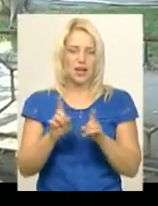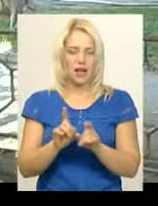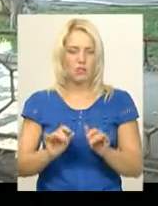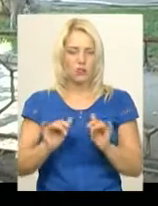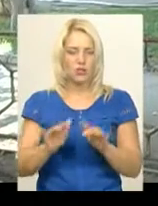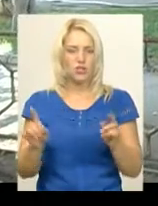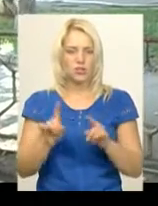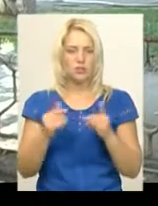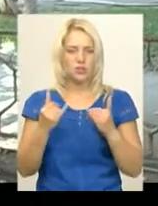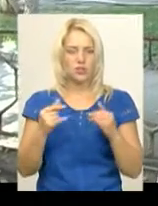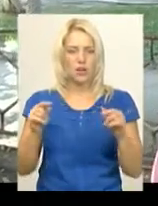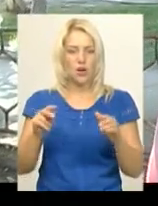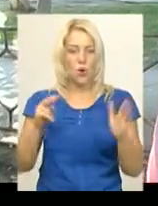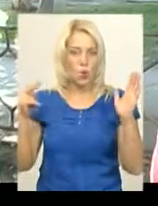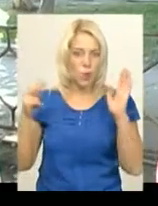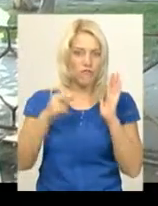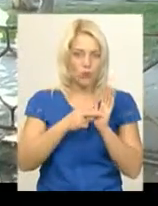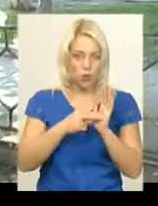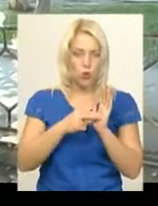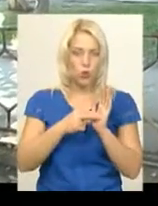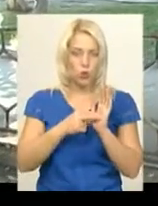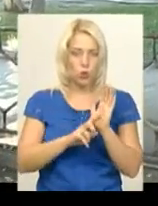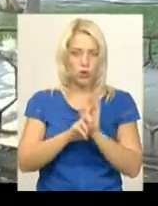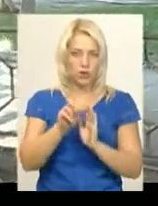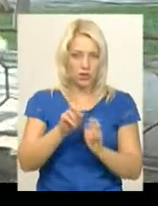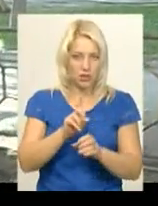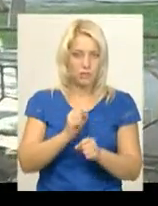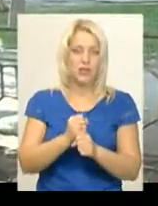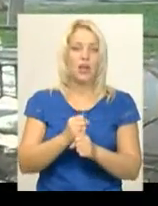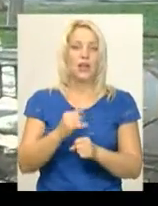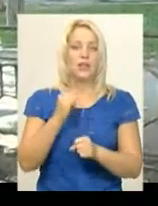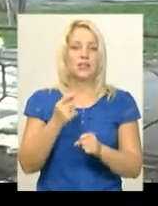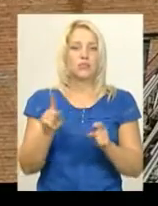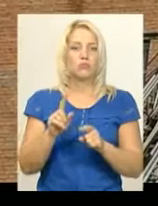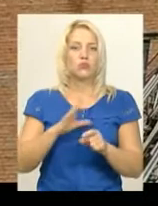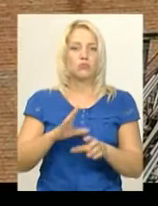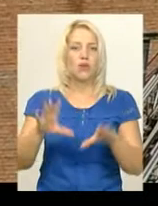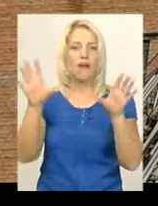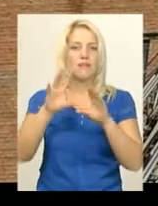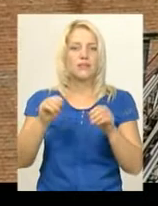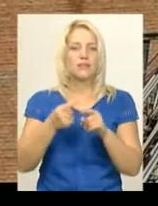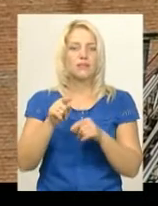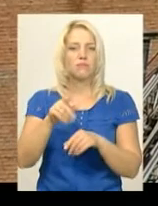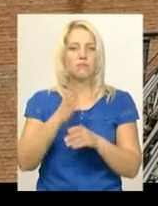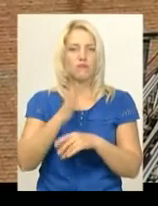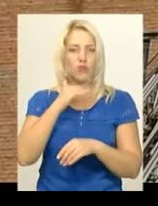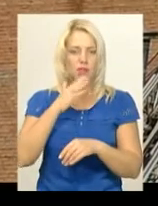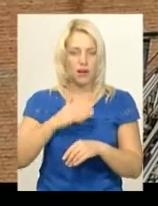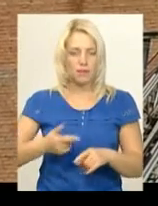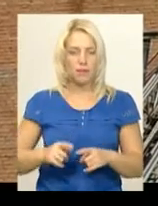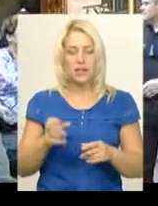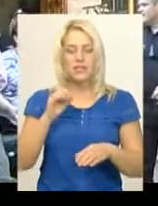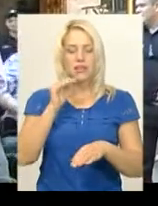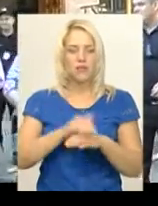щоб її увімкнути, тому що гасили, це вода. За фактом пожежі поліція почала